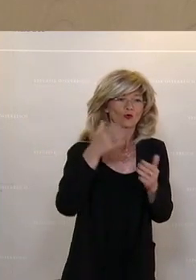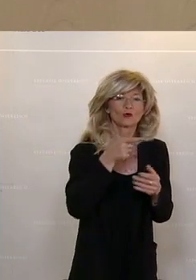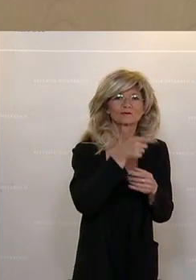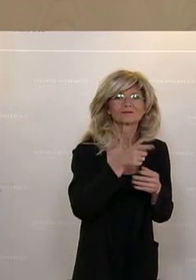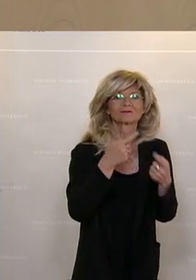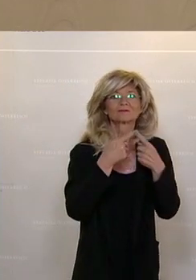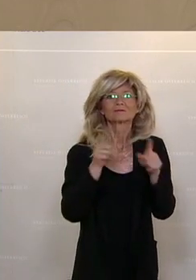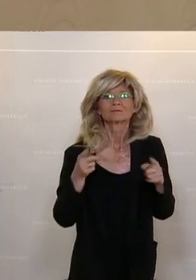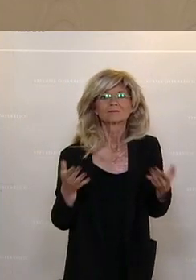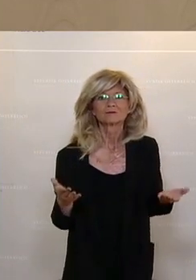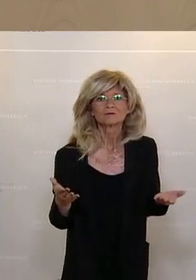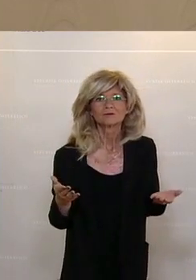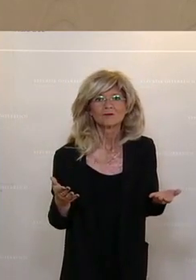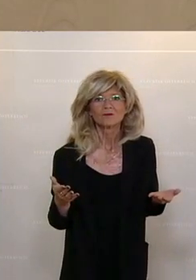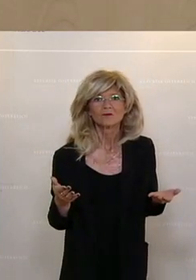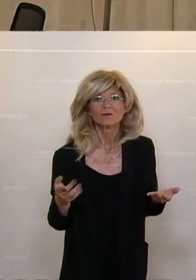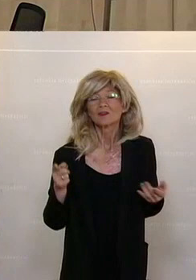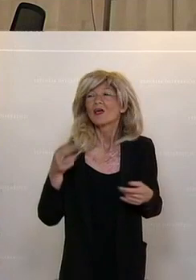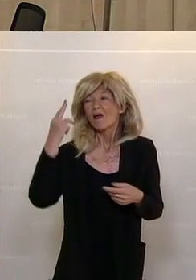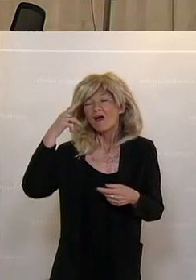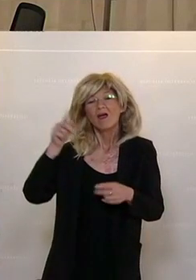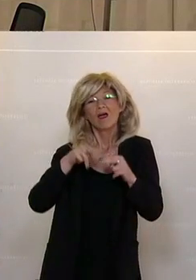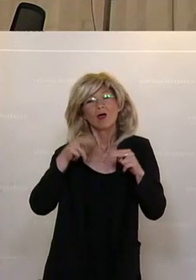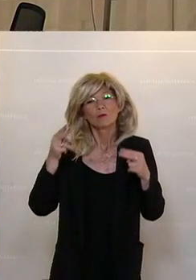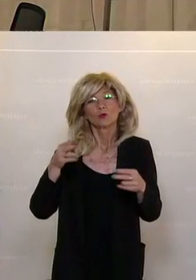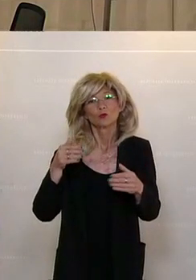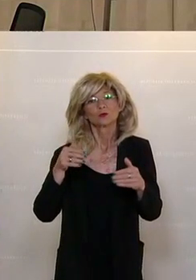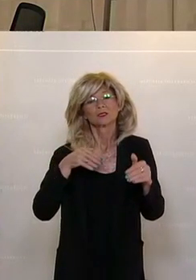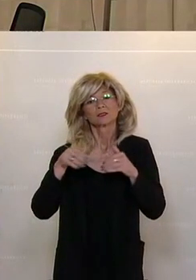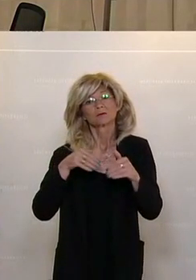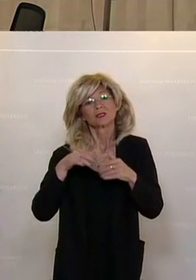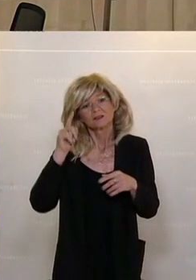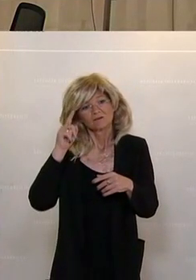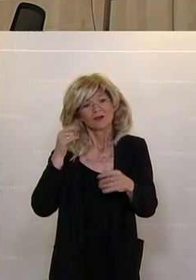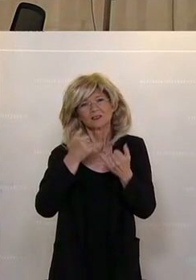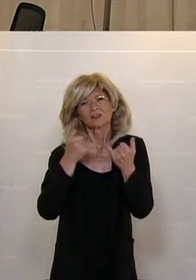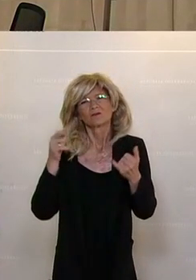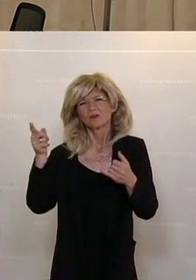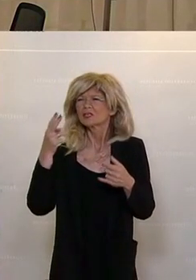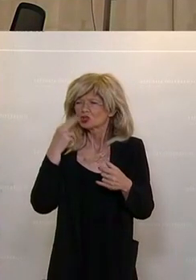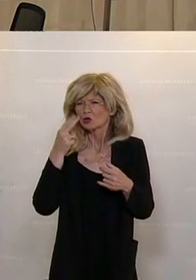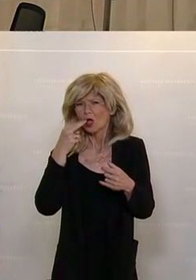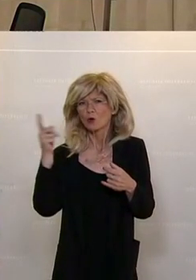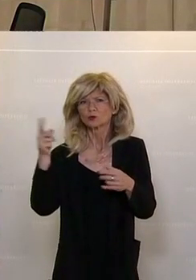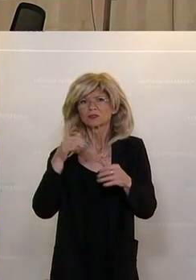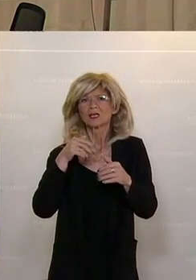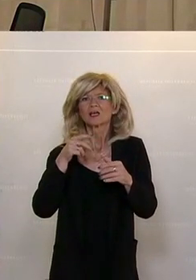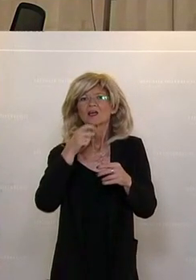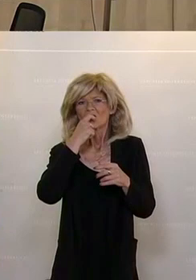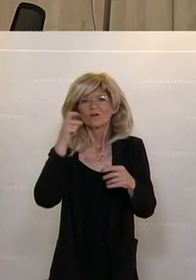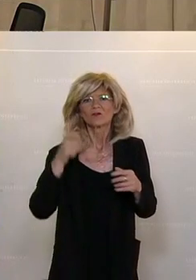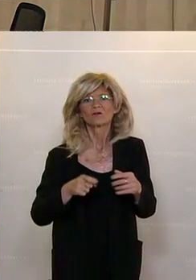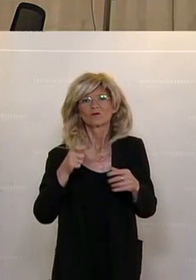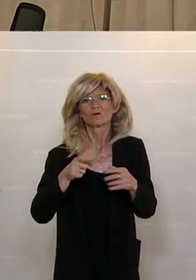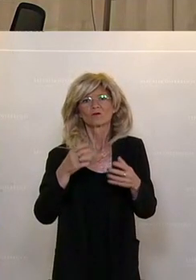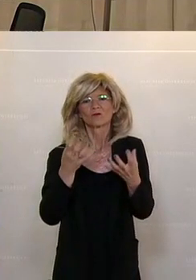tatsächlich kennen. Und ich frage Sie, Herr Bundesminister, wissen Sie eigentlich, wie es mit den Kapazitäten in unserem Spitalswesen tatsächlich ausschaut und wie viele Amtsärzte wir